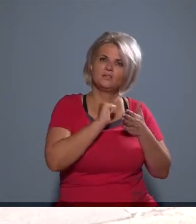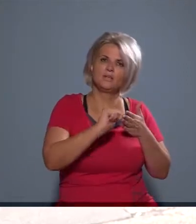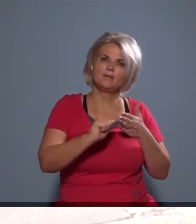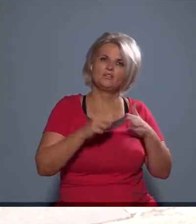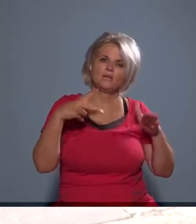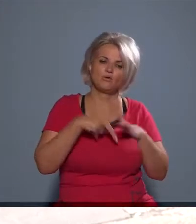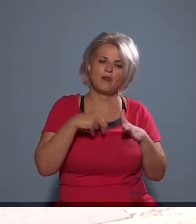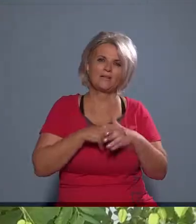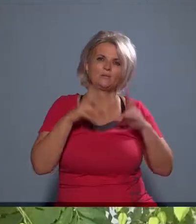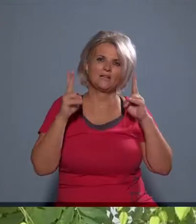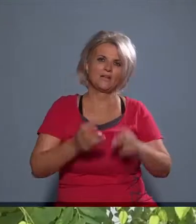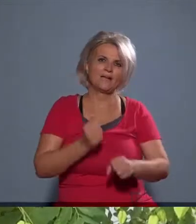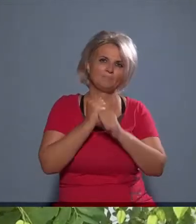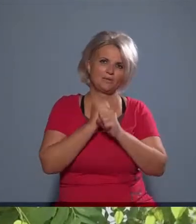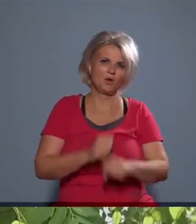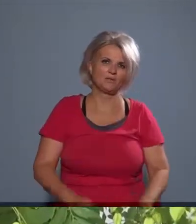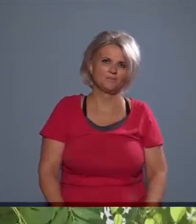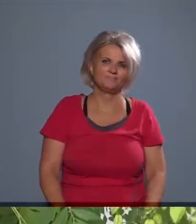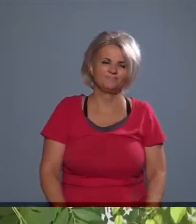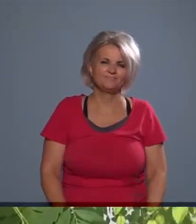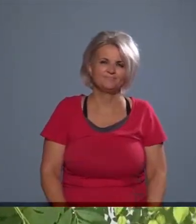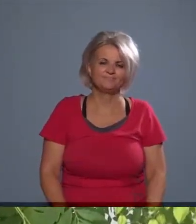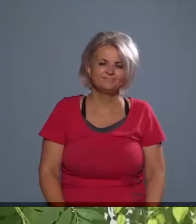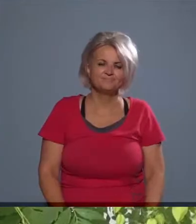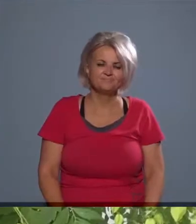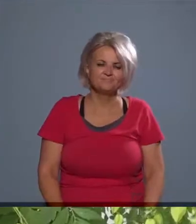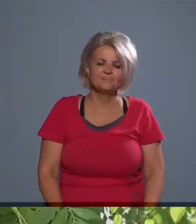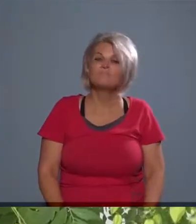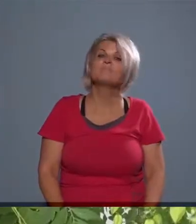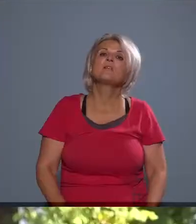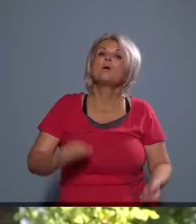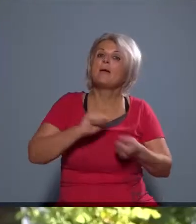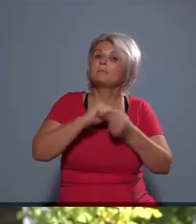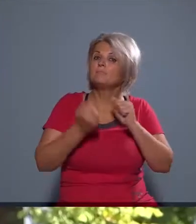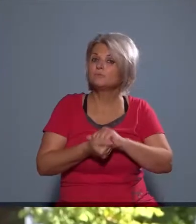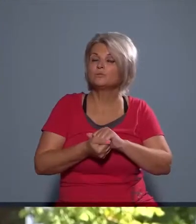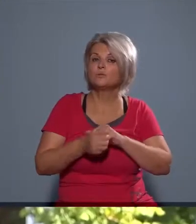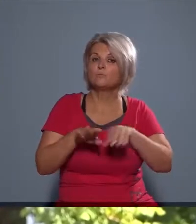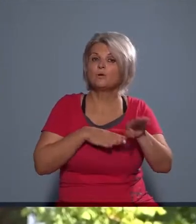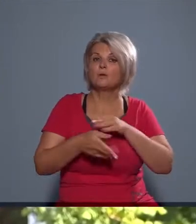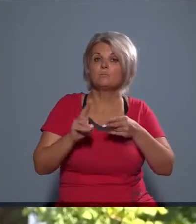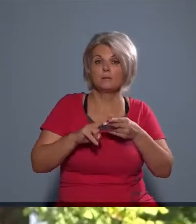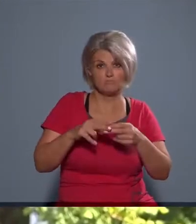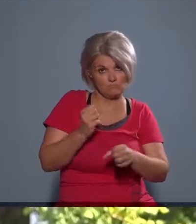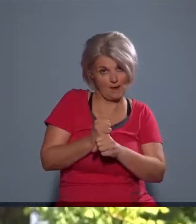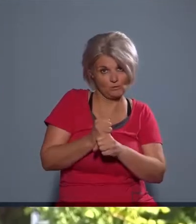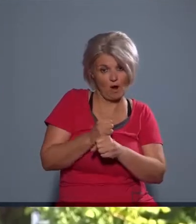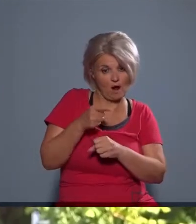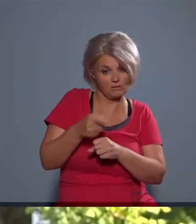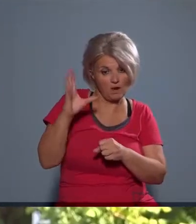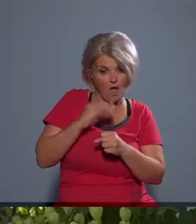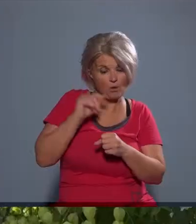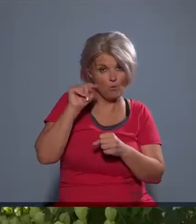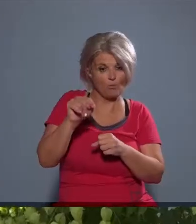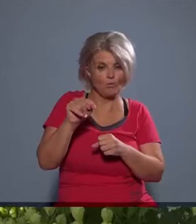sebességkorlátozás be kell tartania. Ha már a betartásnál tartunk a megváltozott forgalmi rendet, mennyire tartják be